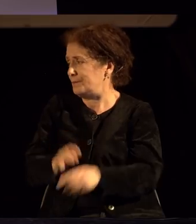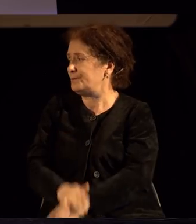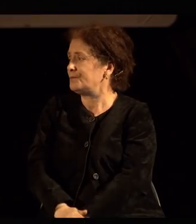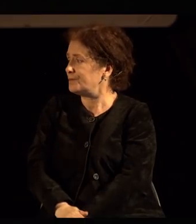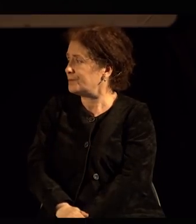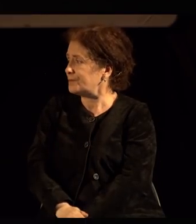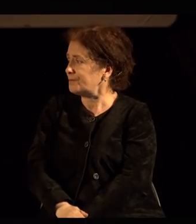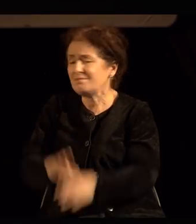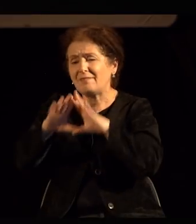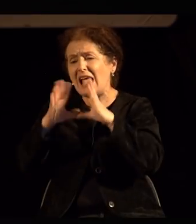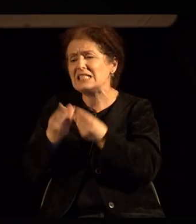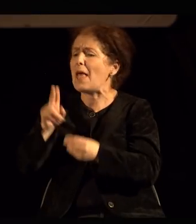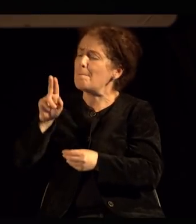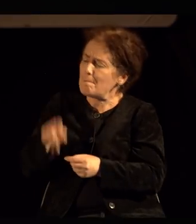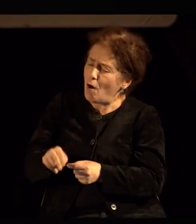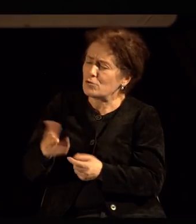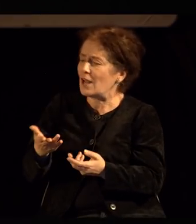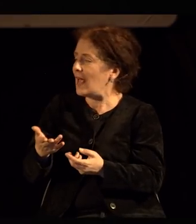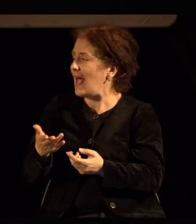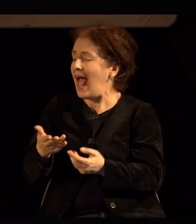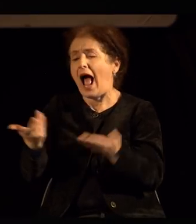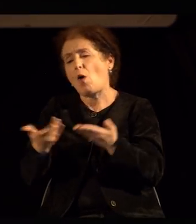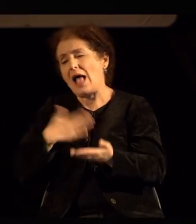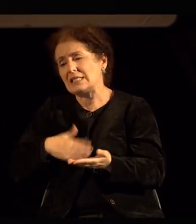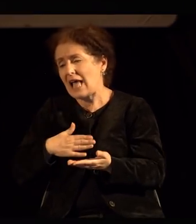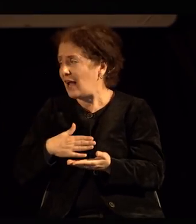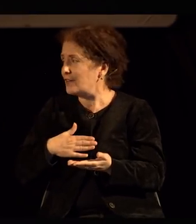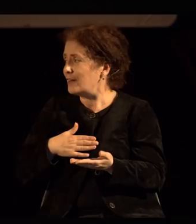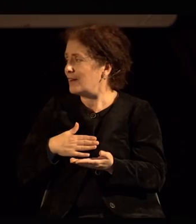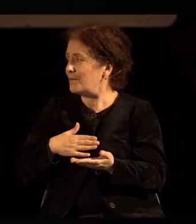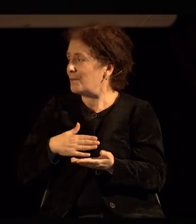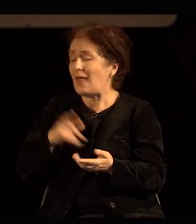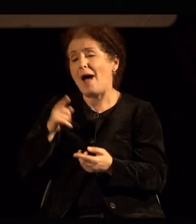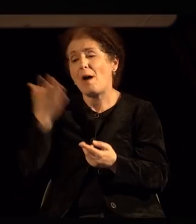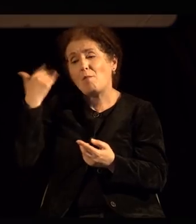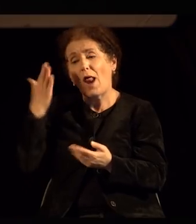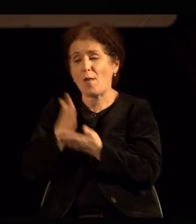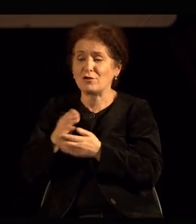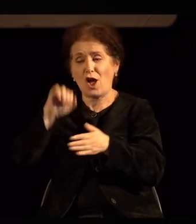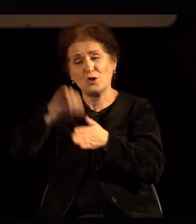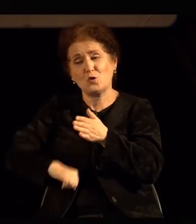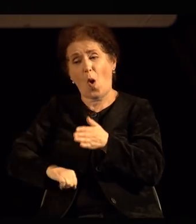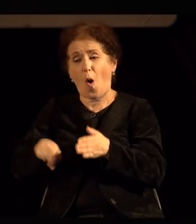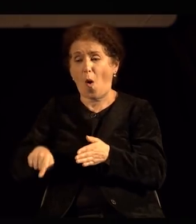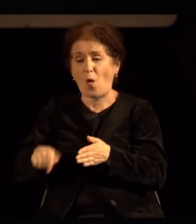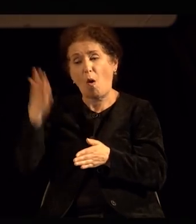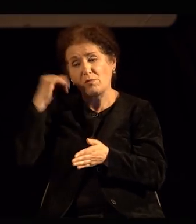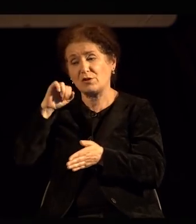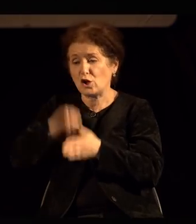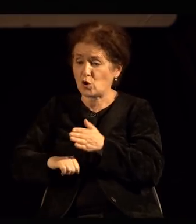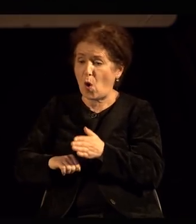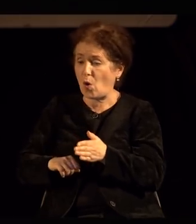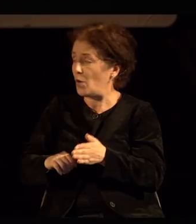-инако. Нели, се може, се кога се сака, но на еден по-инаков начин и со малко повеќе